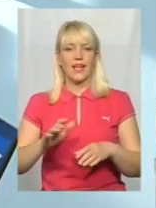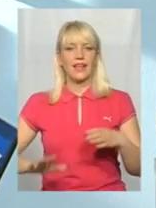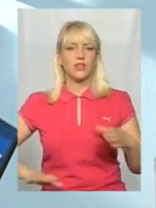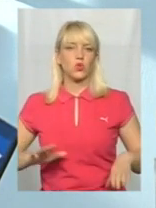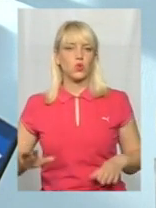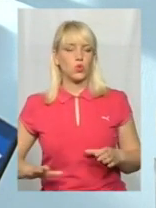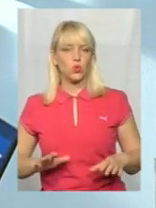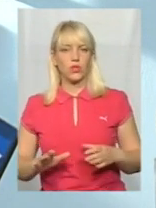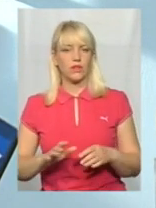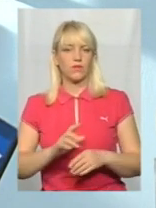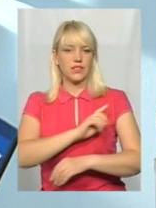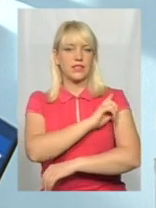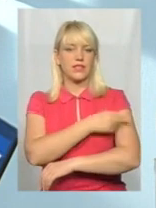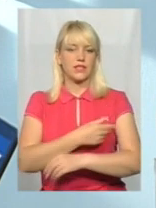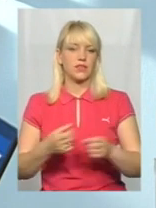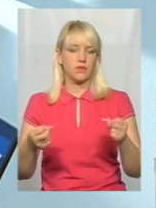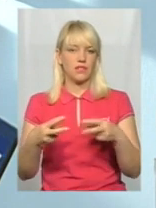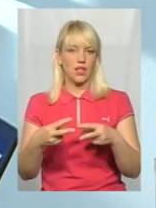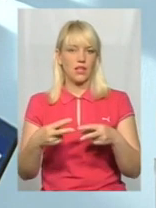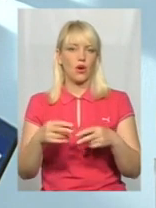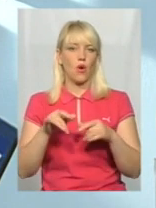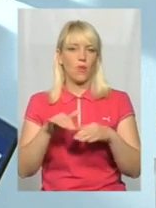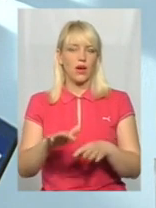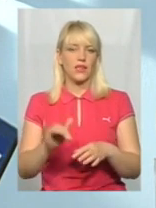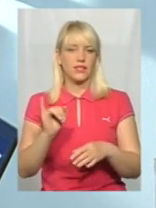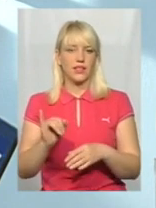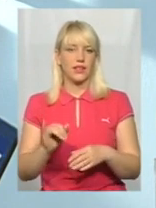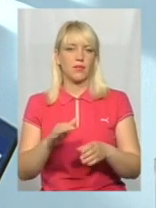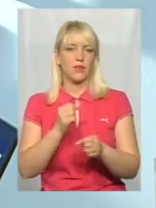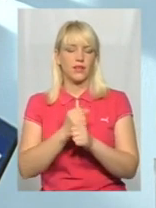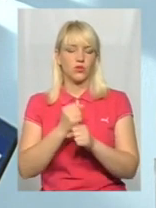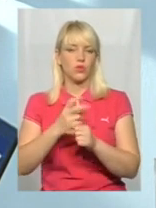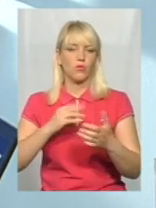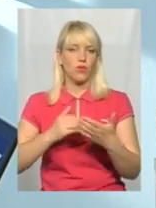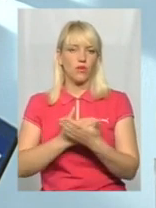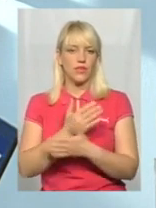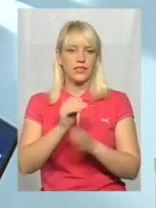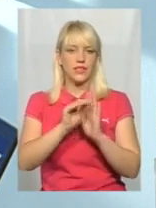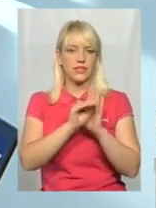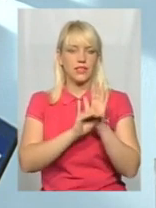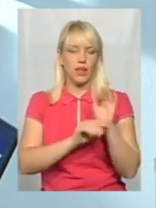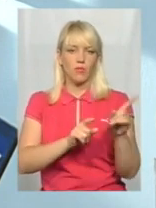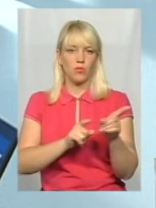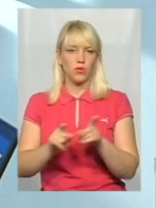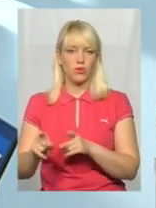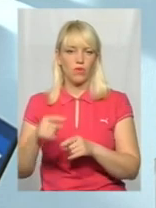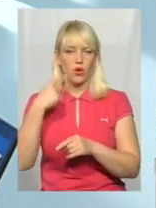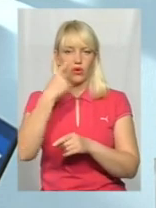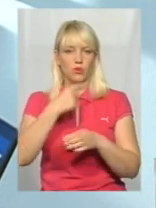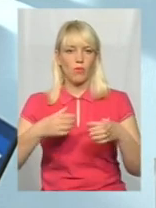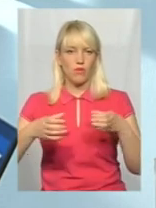сил спеціальних операцій. І вже працюють по-новітньому за системою підготовки особового складу